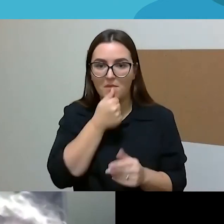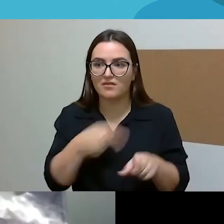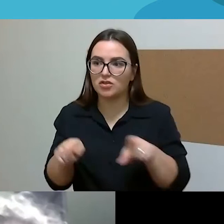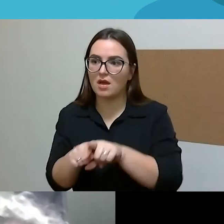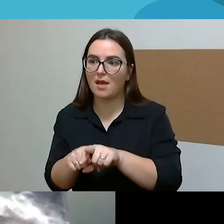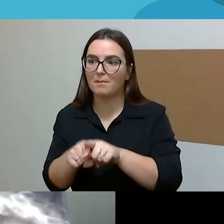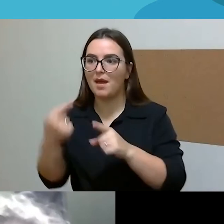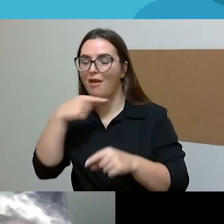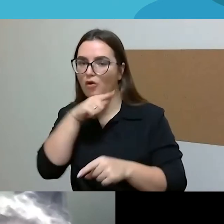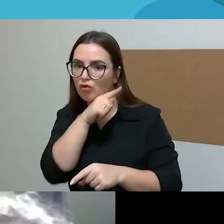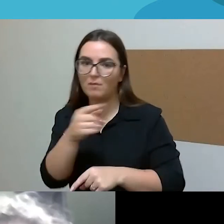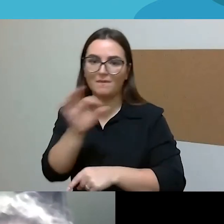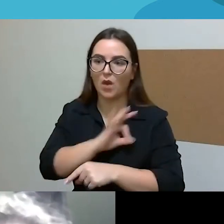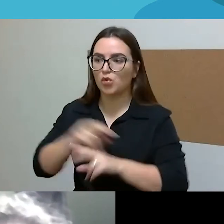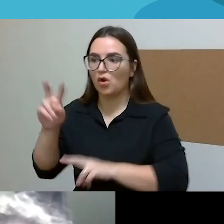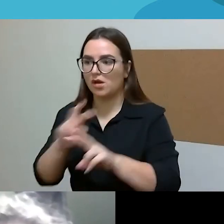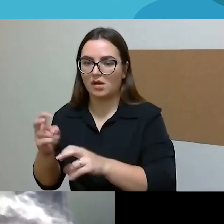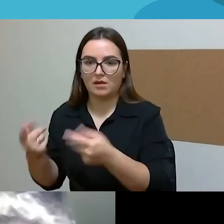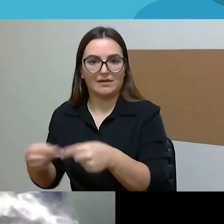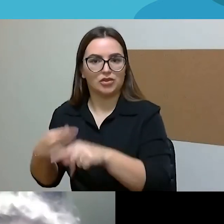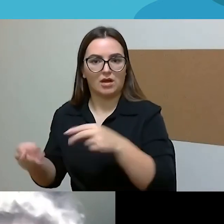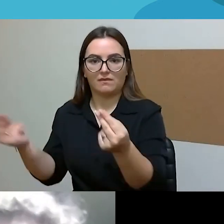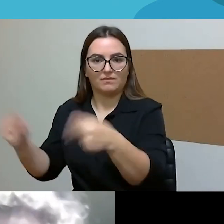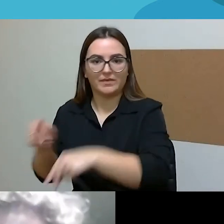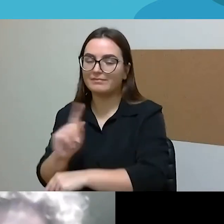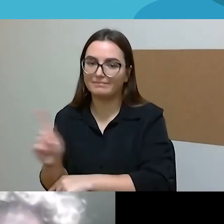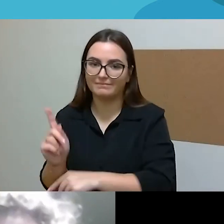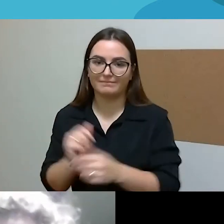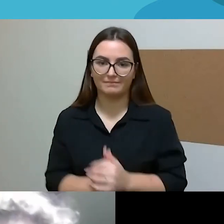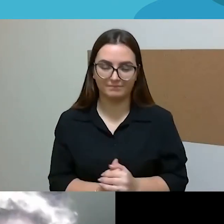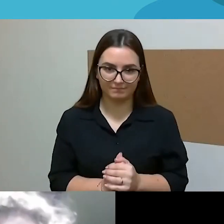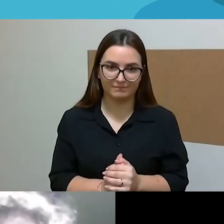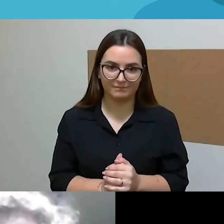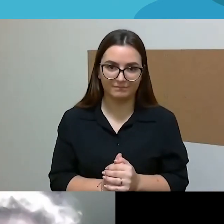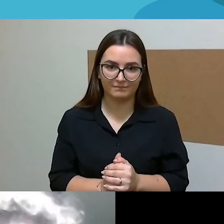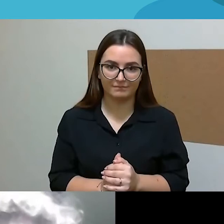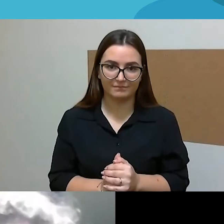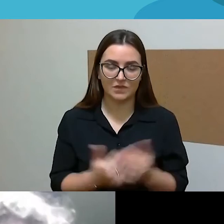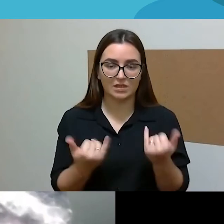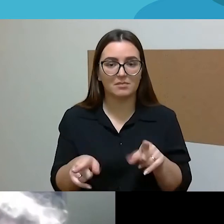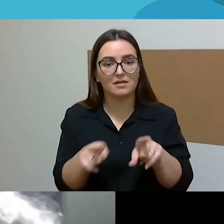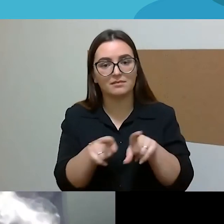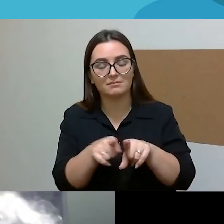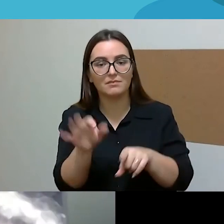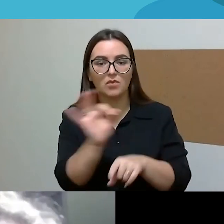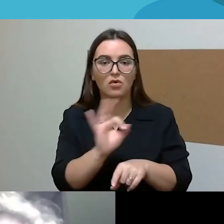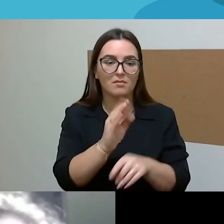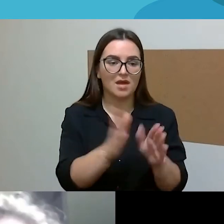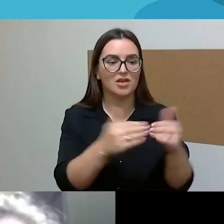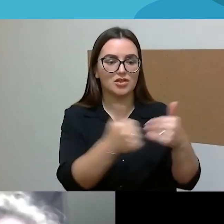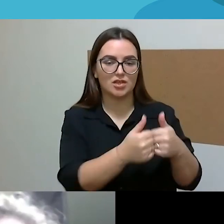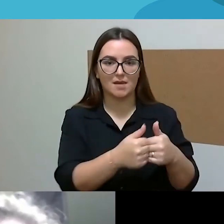Ir tu tiesiog supranti, kad jeigu iširstas vienetas, tai praeškai tu nebegalėsi ir nei socialiniai ekonomiškai funkcionuoti.